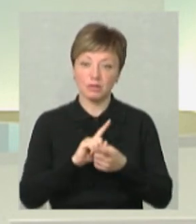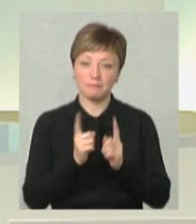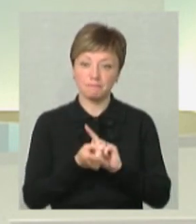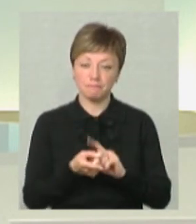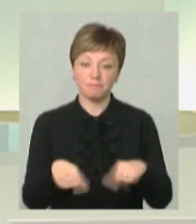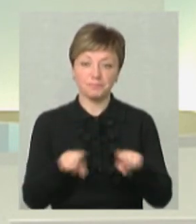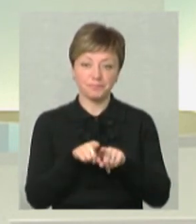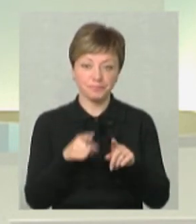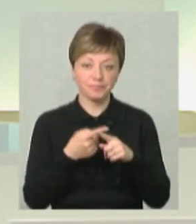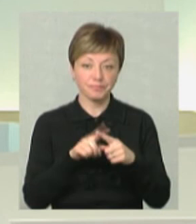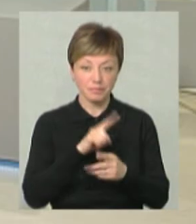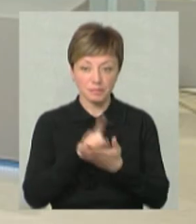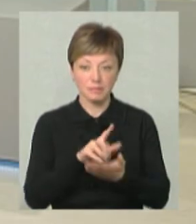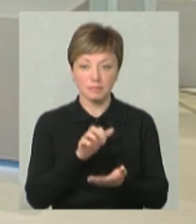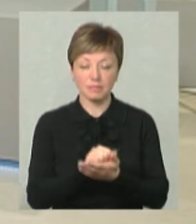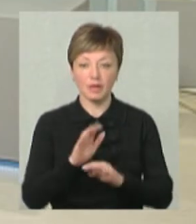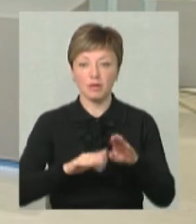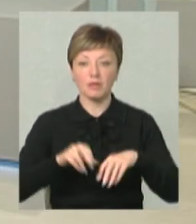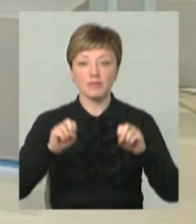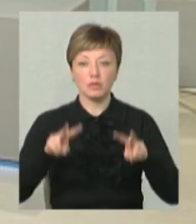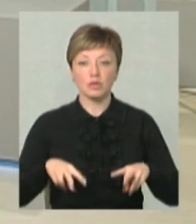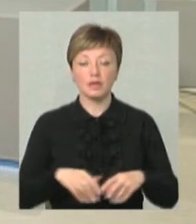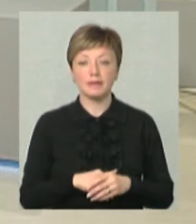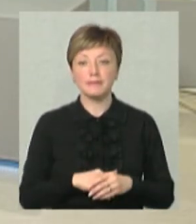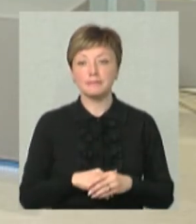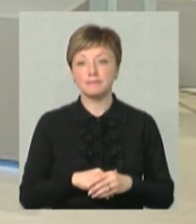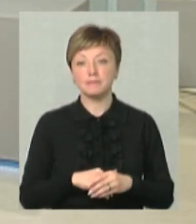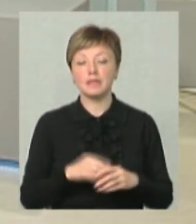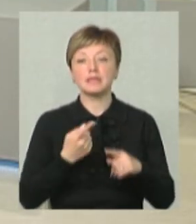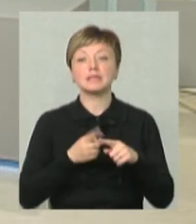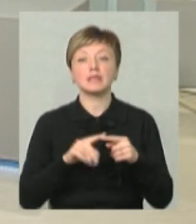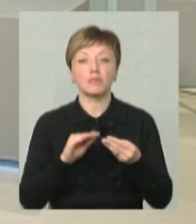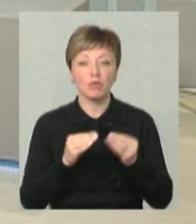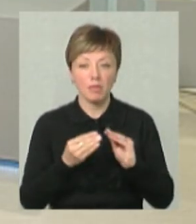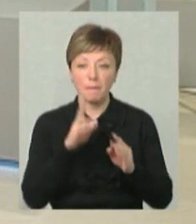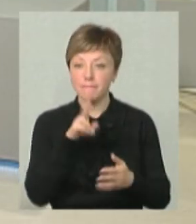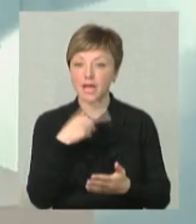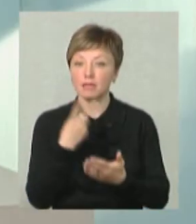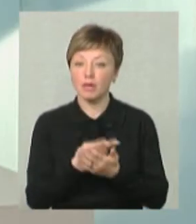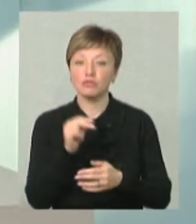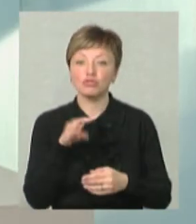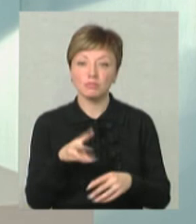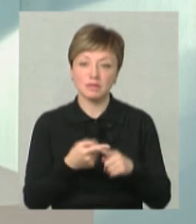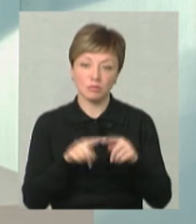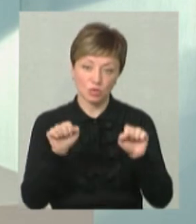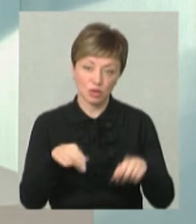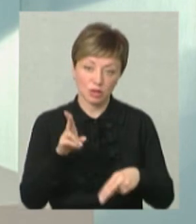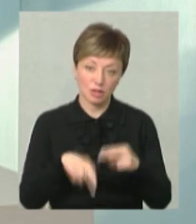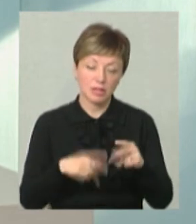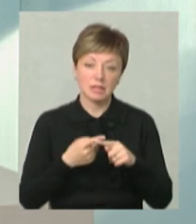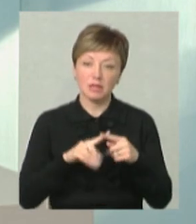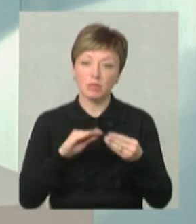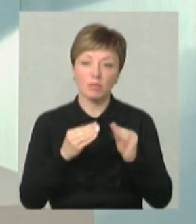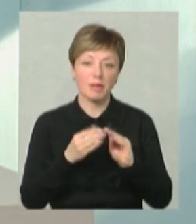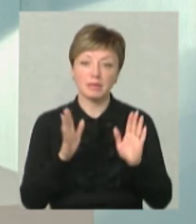такий… Але все одно цим мають займатися професіонали… Ну однозначно, це проблема… І передбачувати, чим це може… Це проблема не тільки